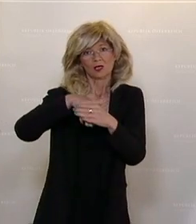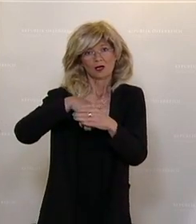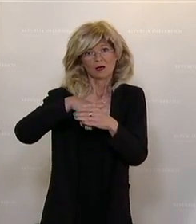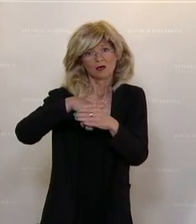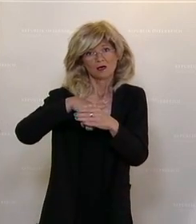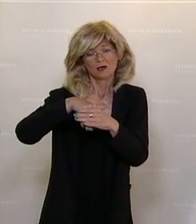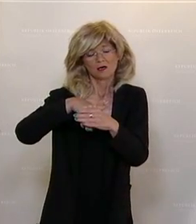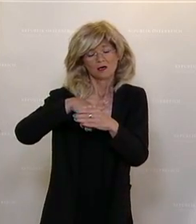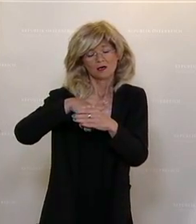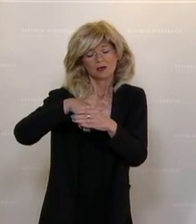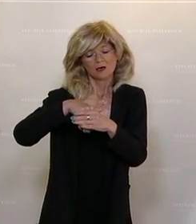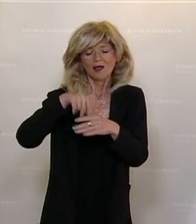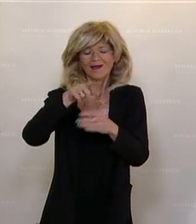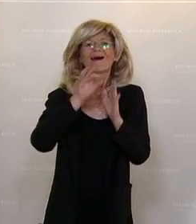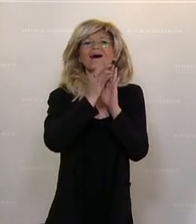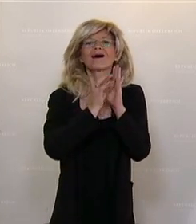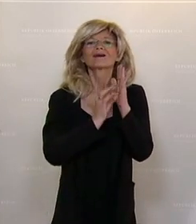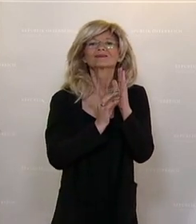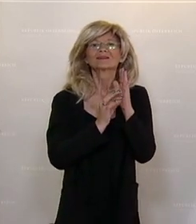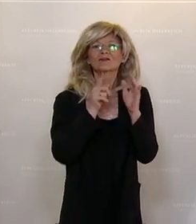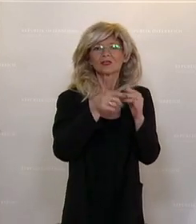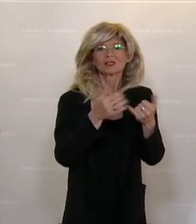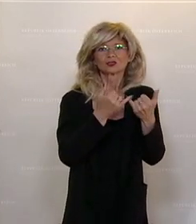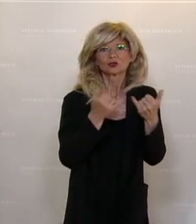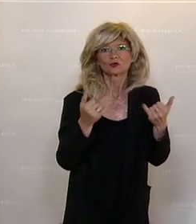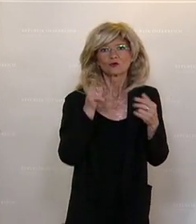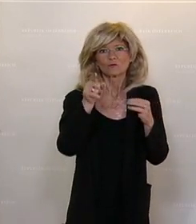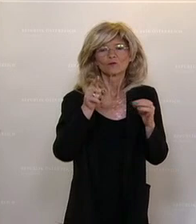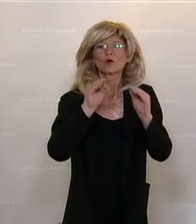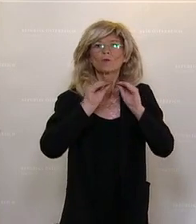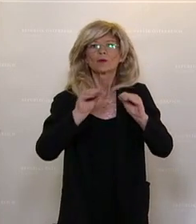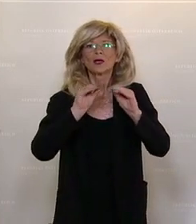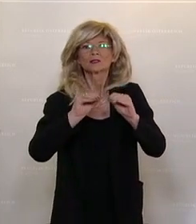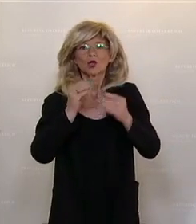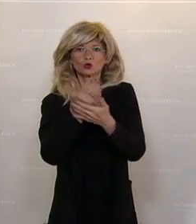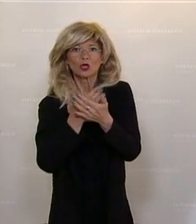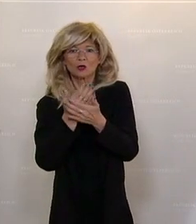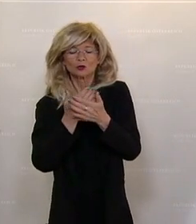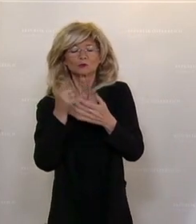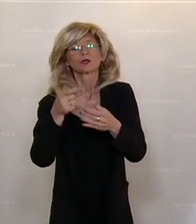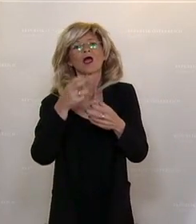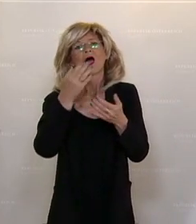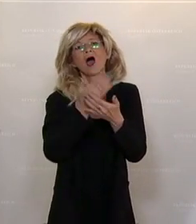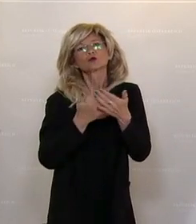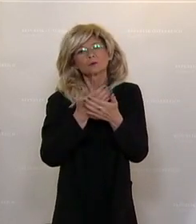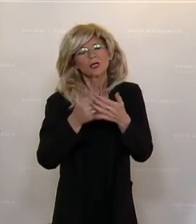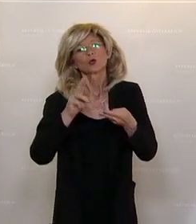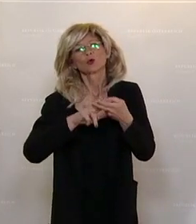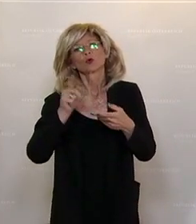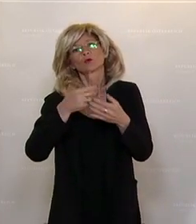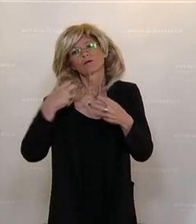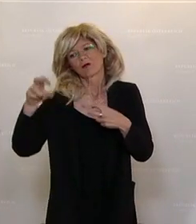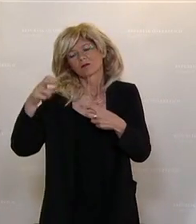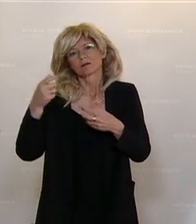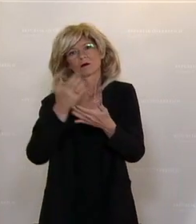Technische, also die Definition der pädagogischen Voraussetzungen sollen hier geschaffen werden. Ausbildungs- und Fortbildungserfordernisse